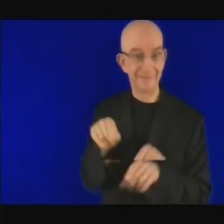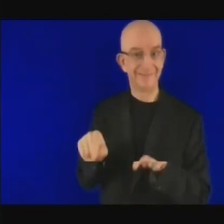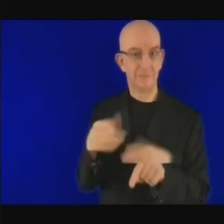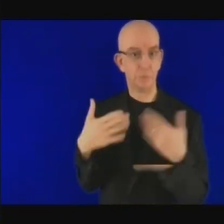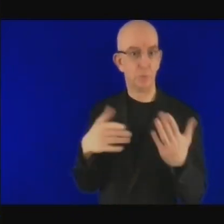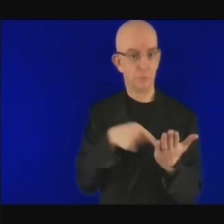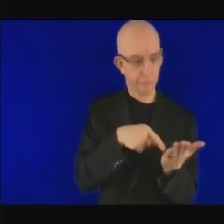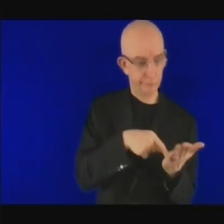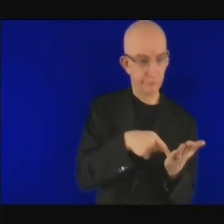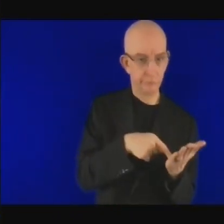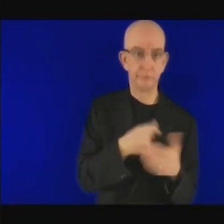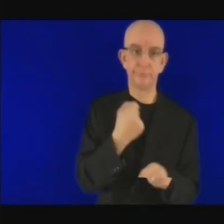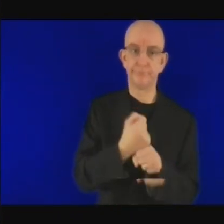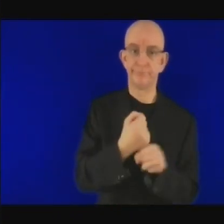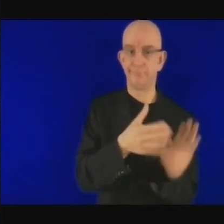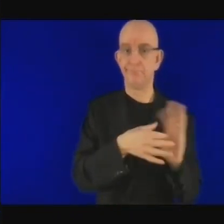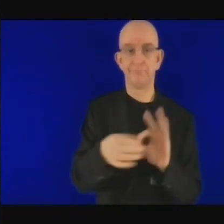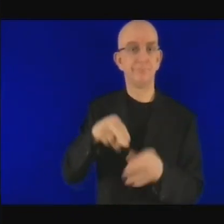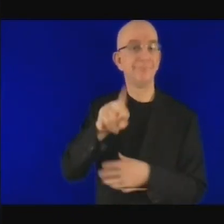ceci dit,